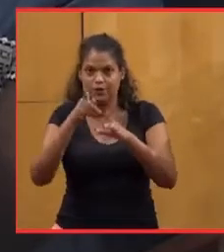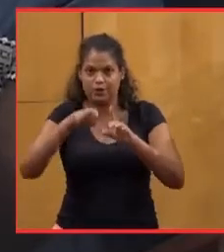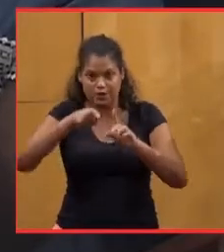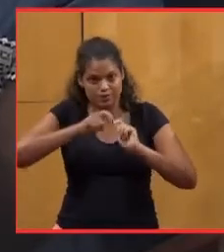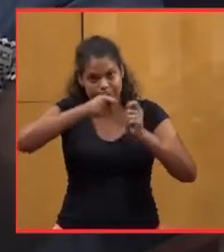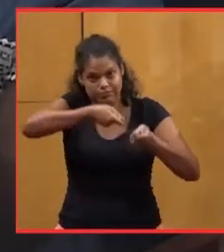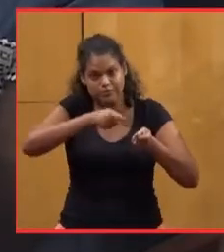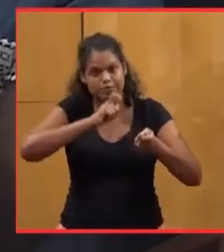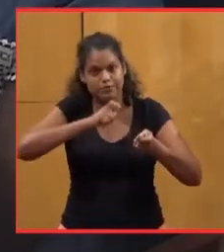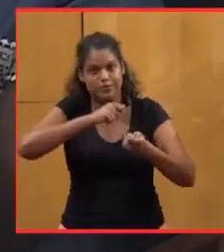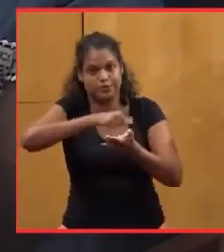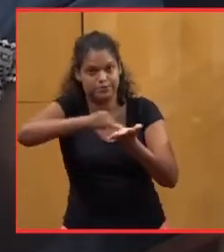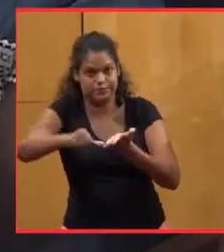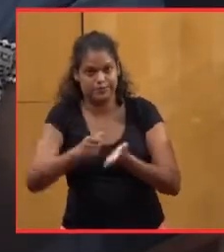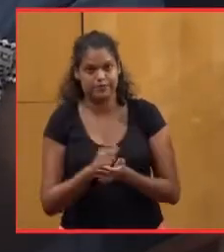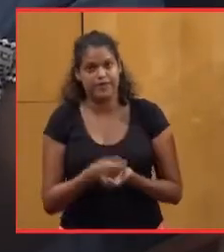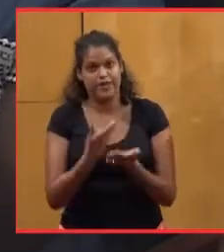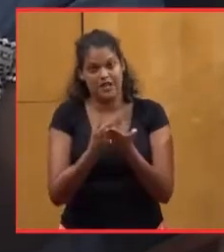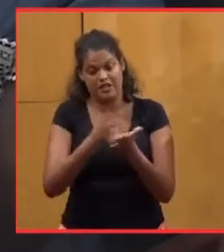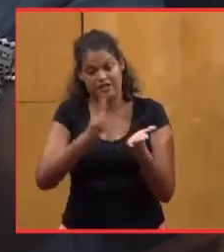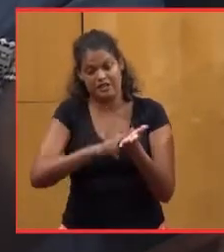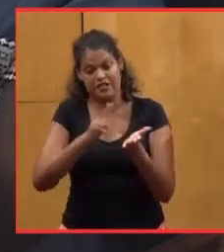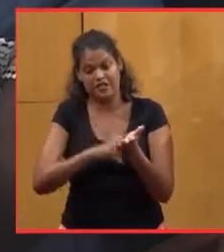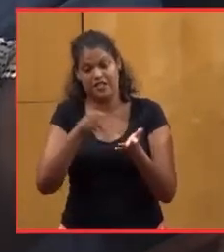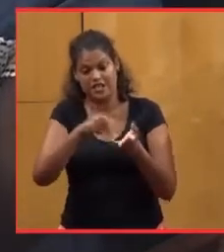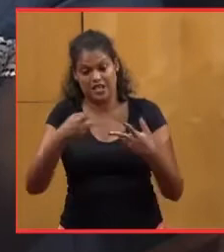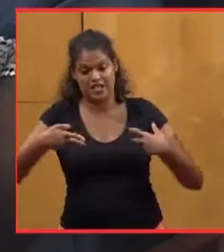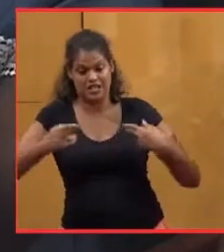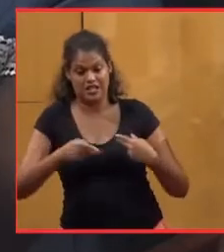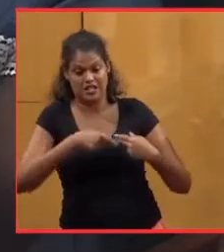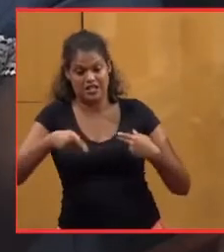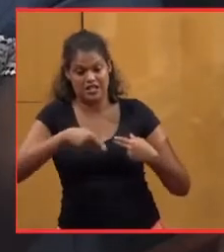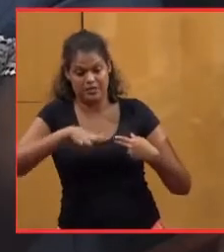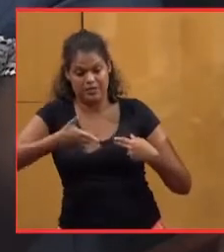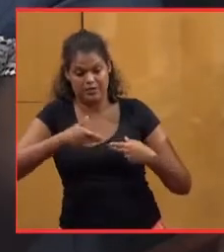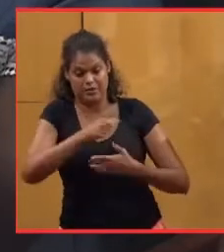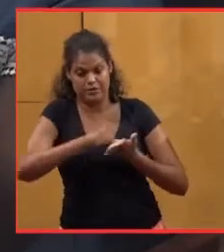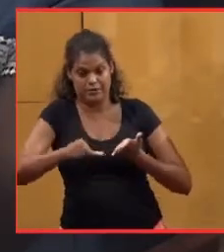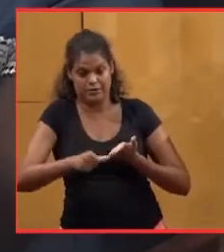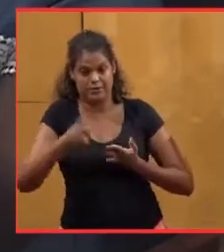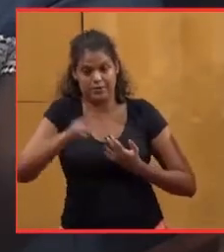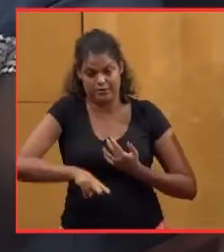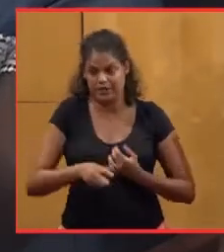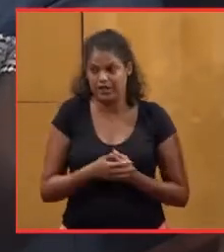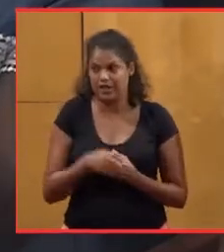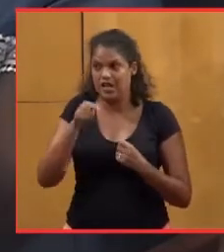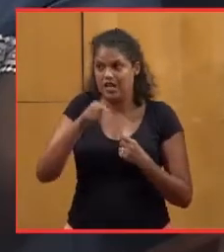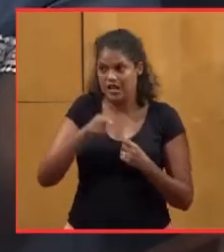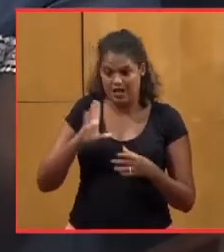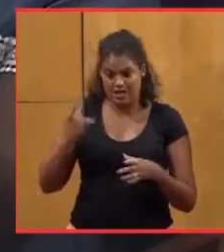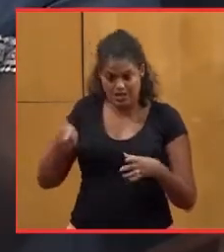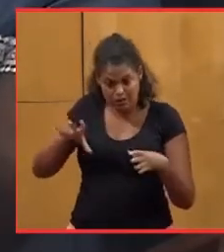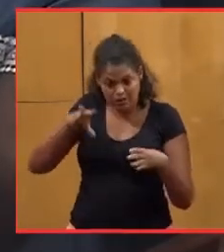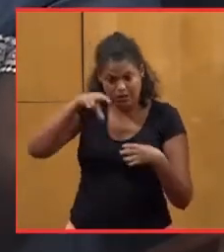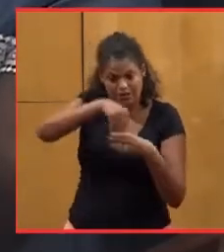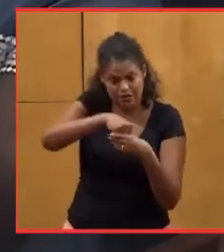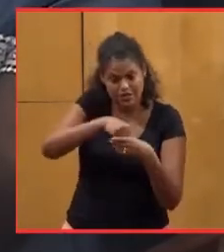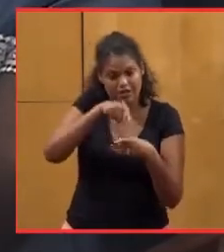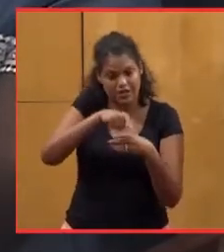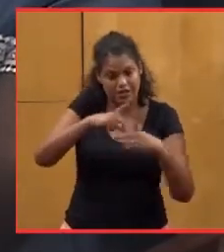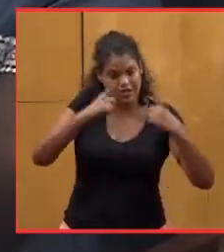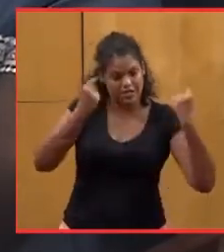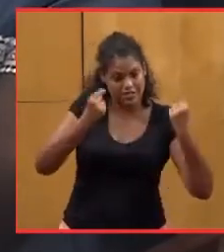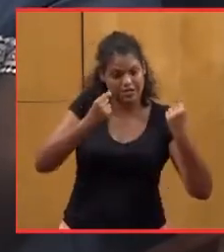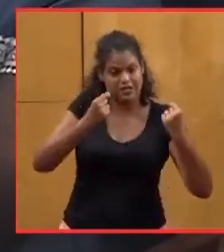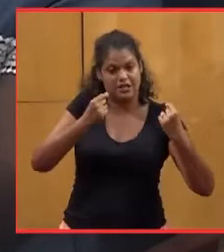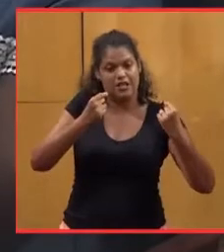Cette vérité est confrontée par le calcul des délais de paiement moyen. Effectivement, quand on intègre tous les titres de recettes et